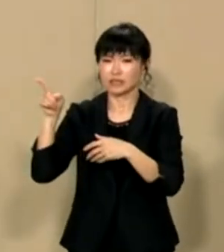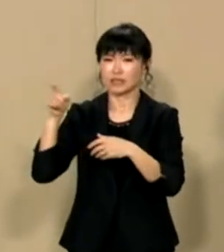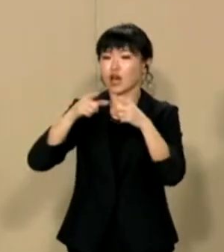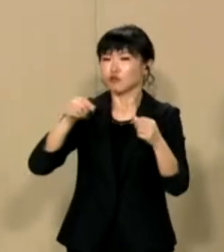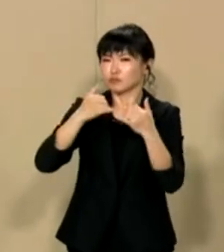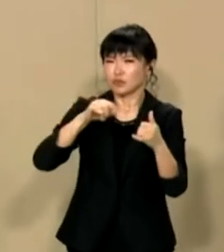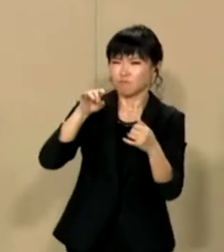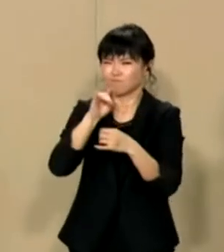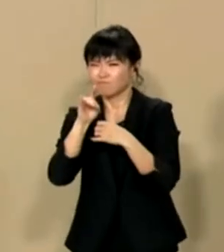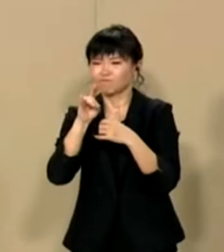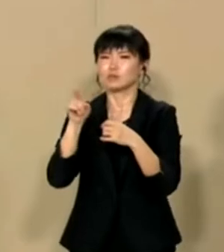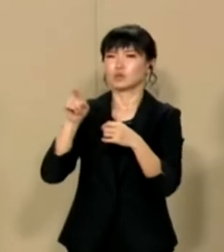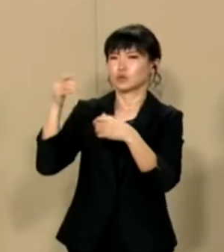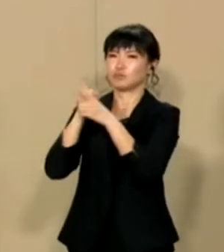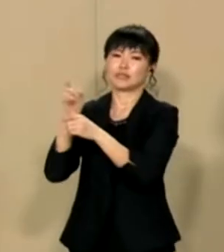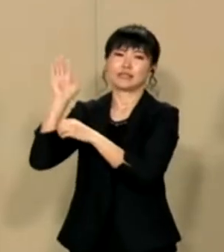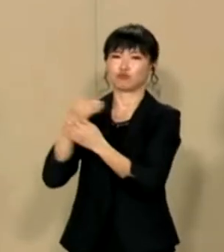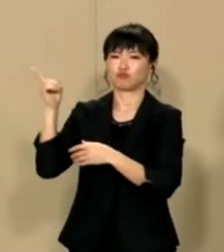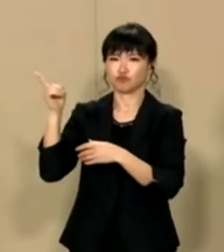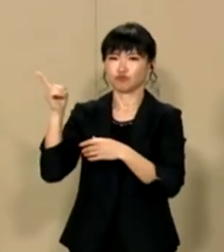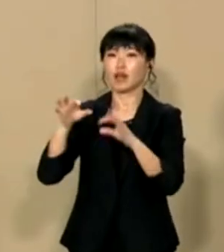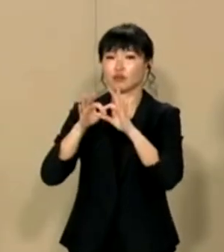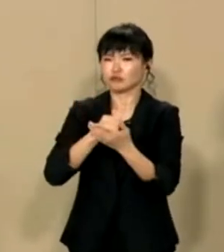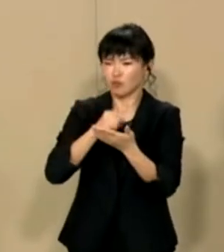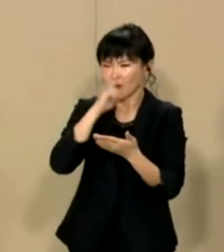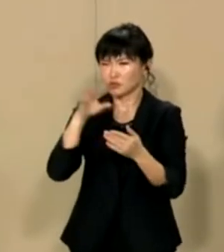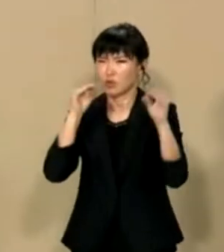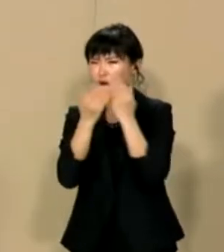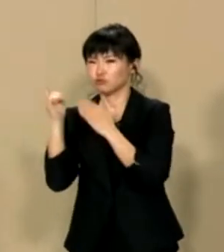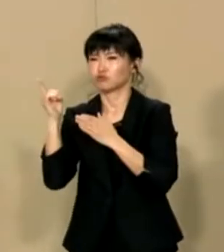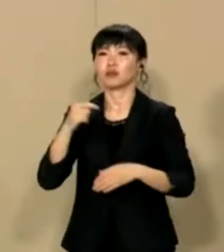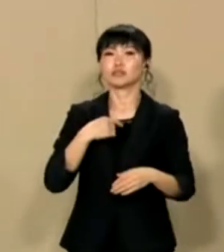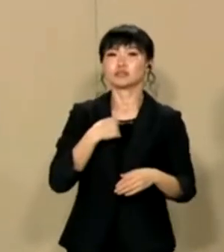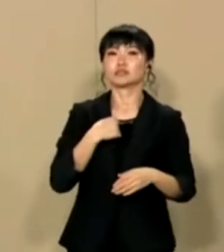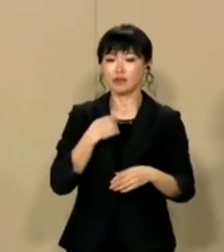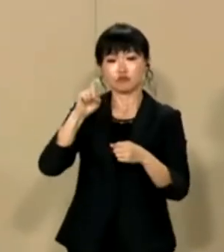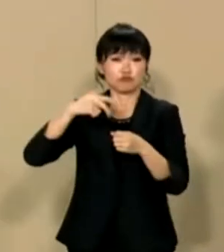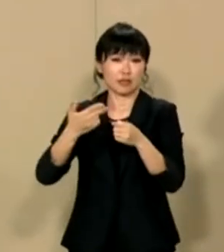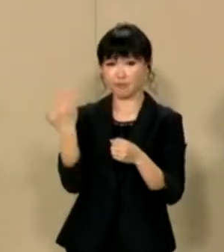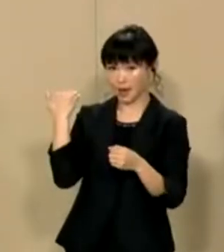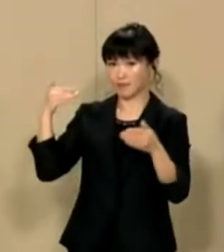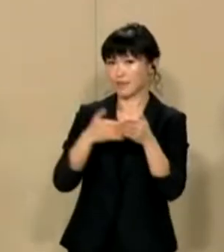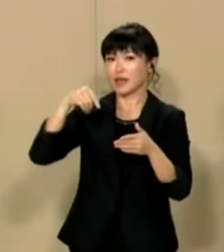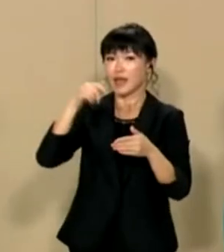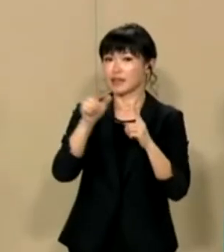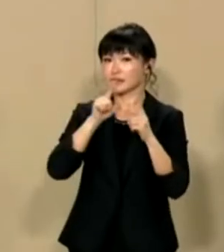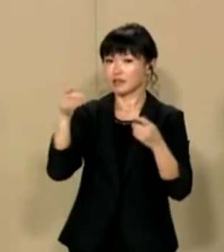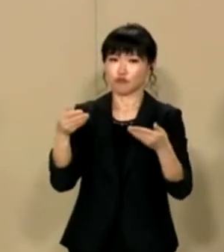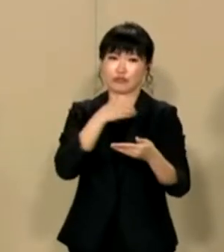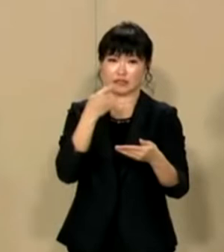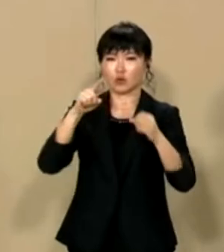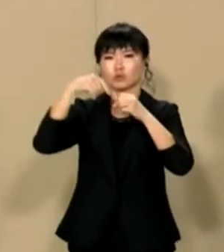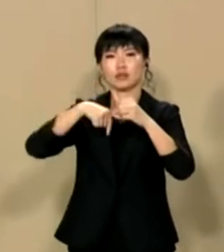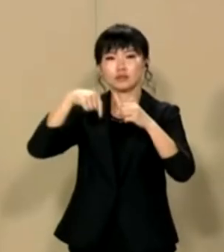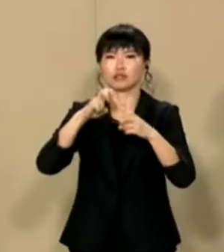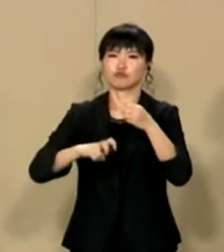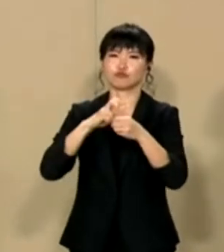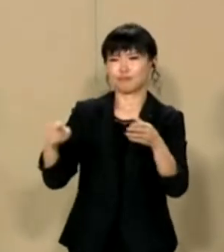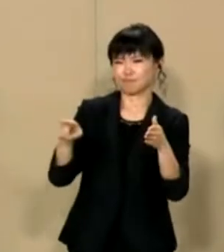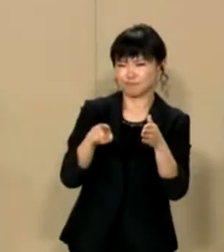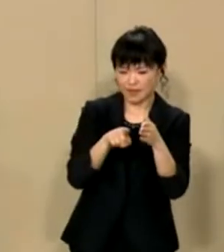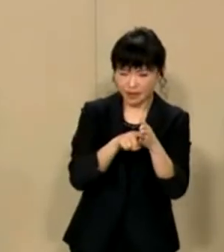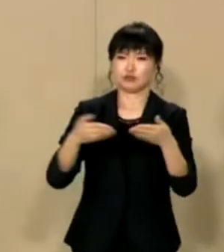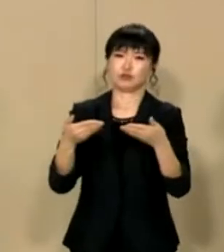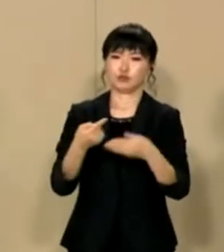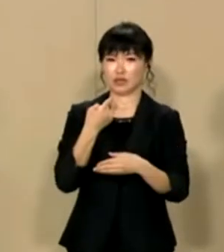国民を洗脳する装置テレビはテレビにとって都合の悪い情報を隠します私は17年前までNHKの職員としてこのNHKの局内で20年間仕事をしていました